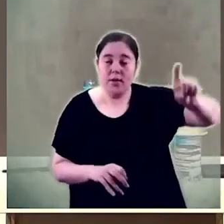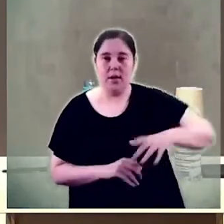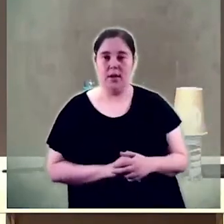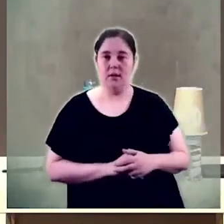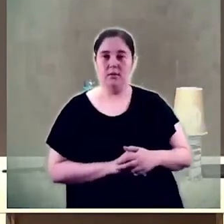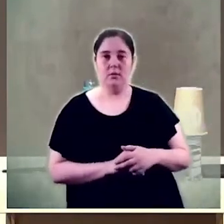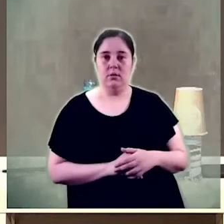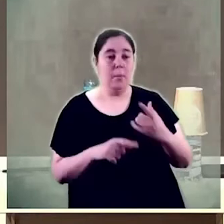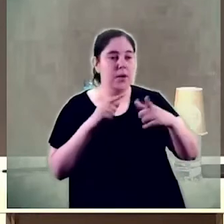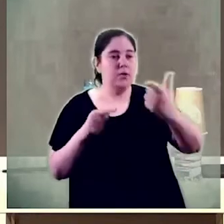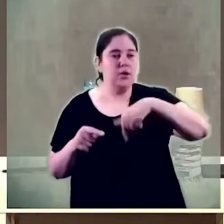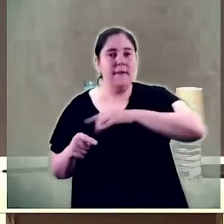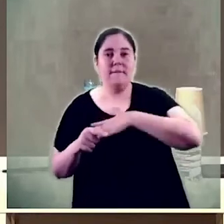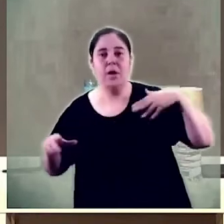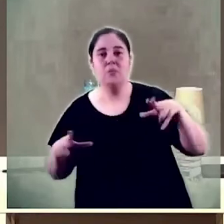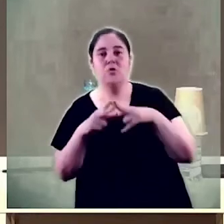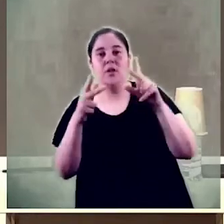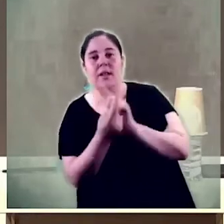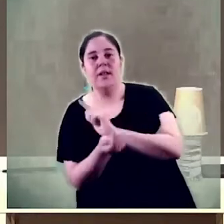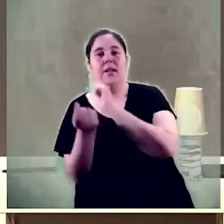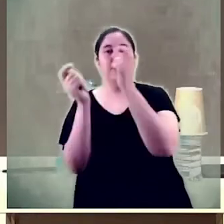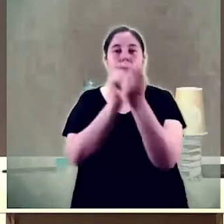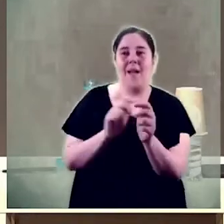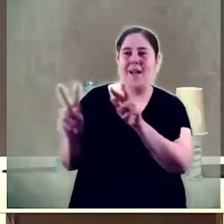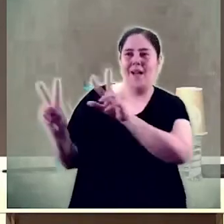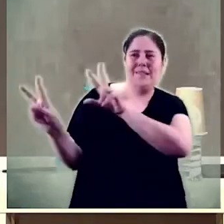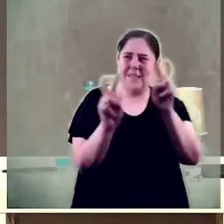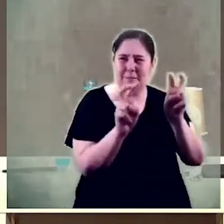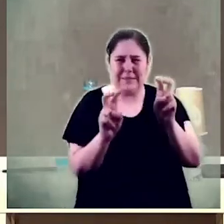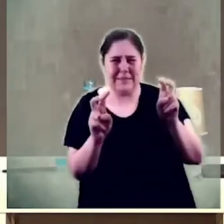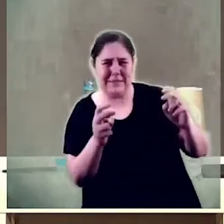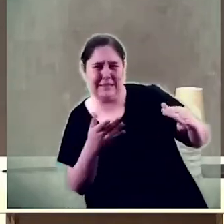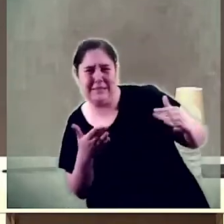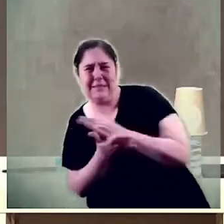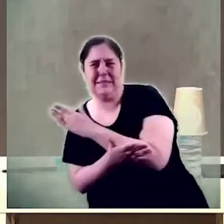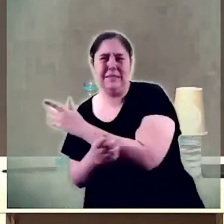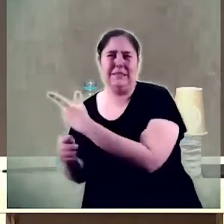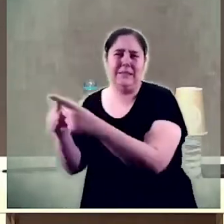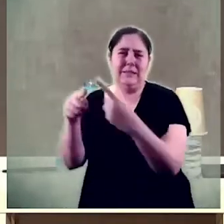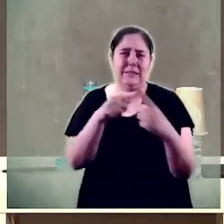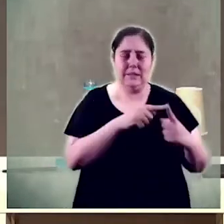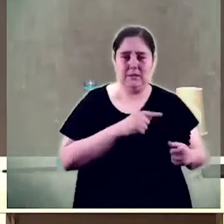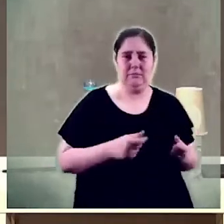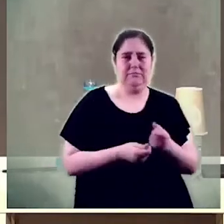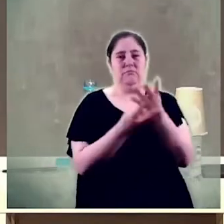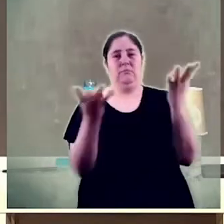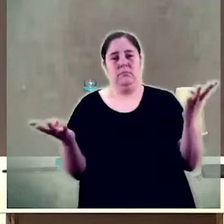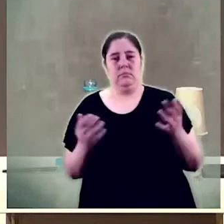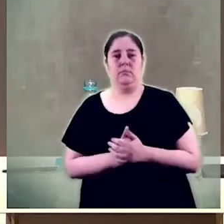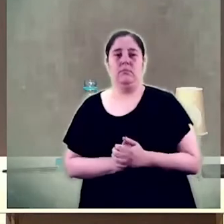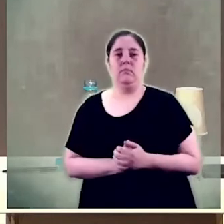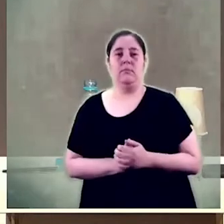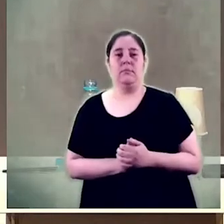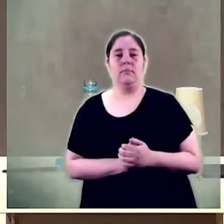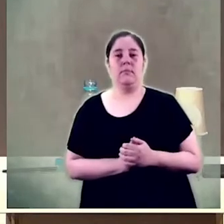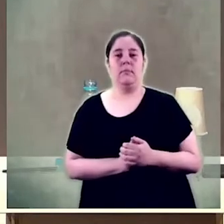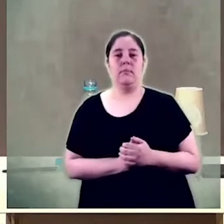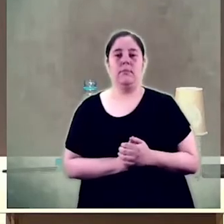canviar canviar la societat aportar temes diferents i jo pensava que s'havia acabat